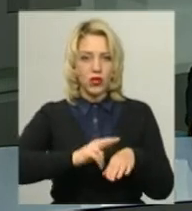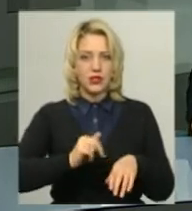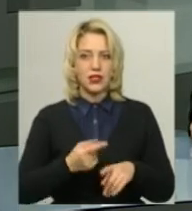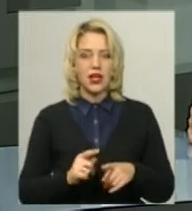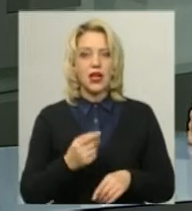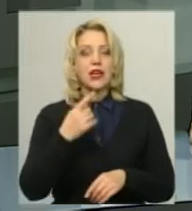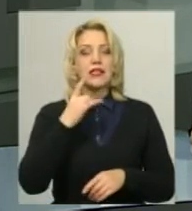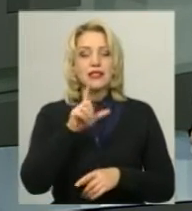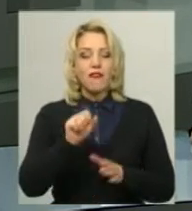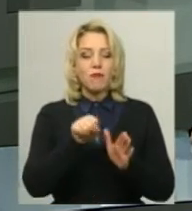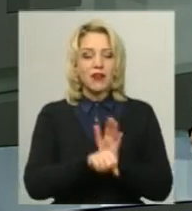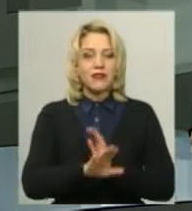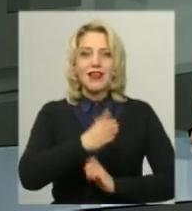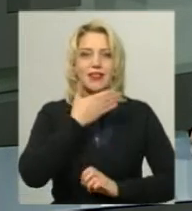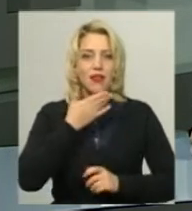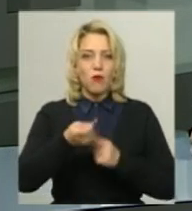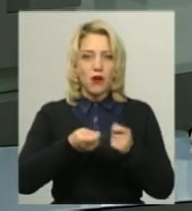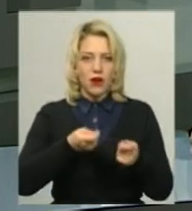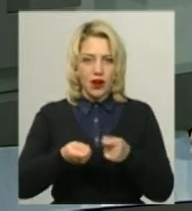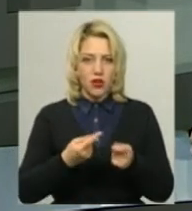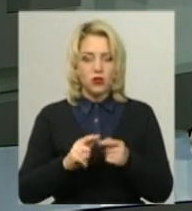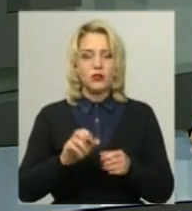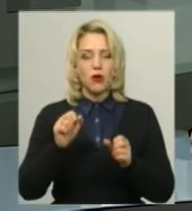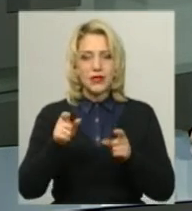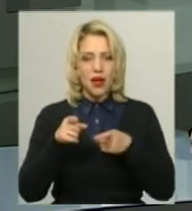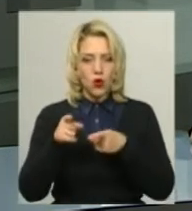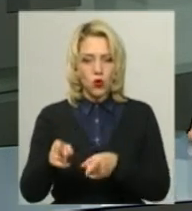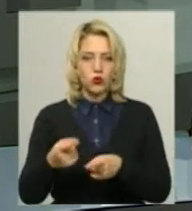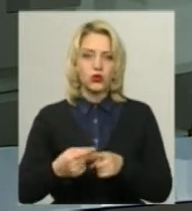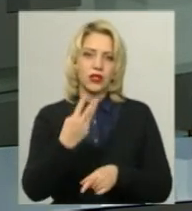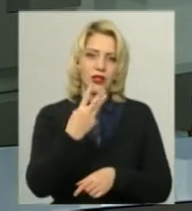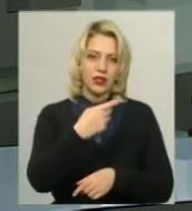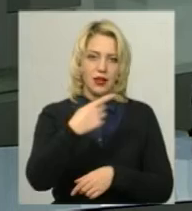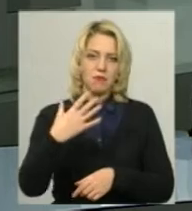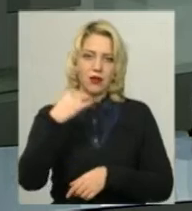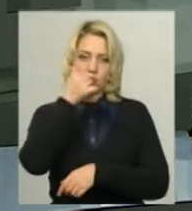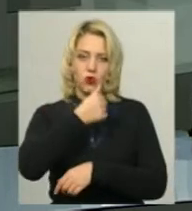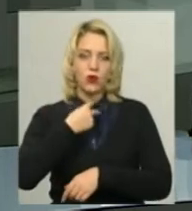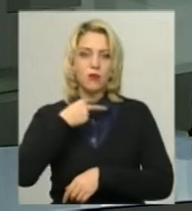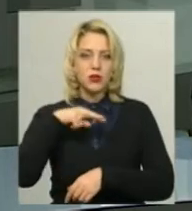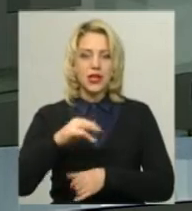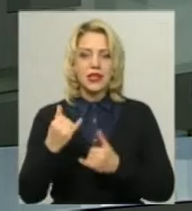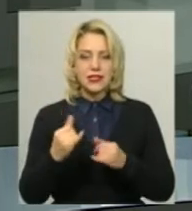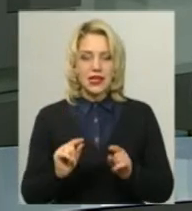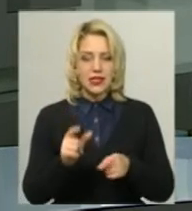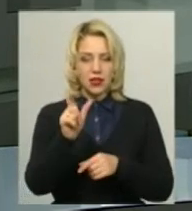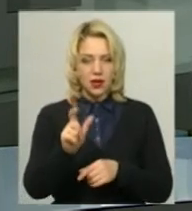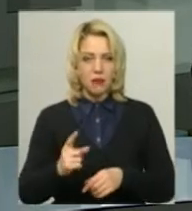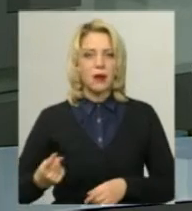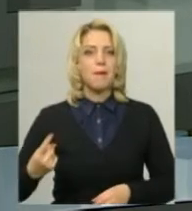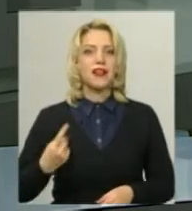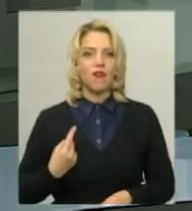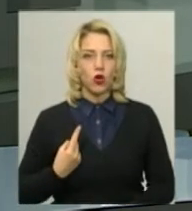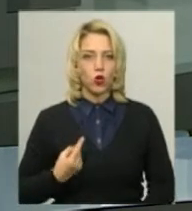Шуприган, завбивство з необережності підотриманому загрожує від 3 до 5 років позбавлення волі. Зараз затриманий перебуває під вартою.